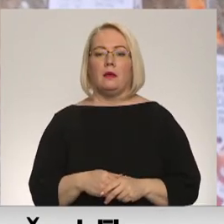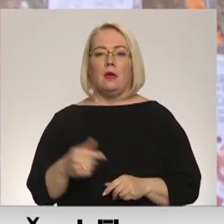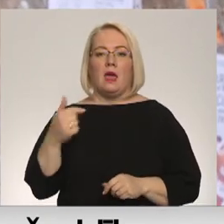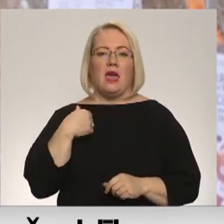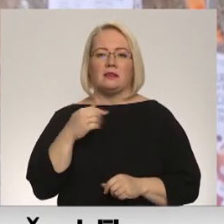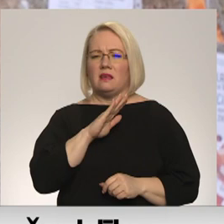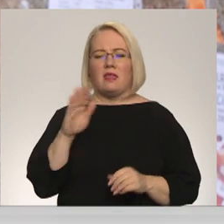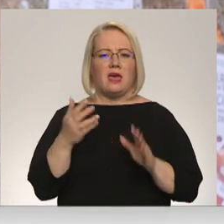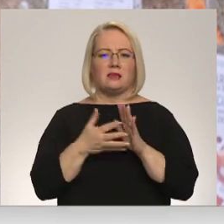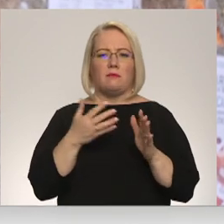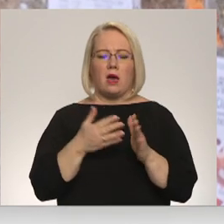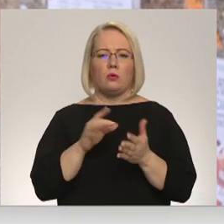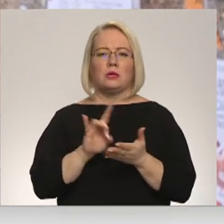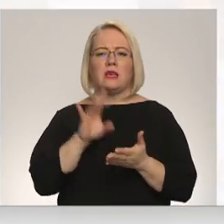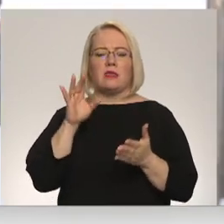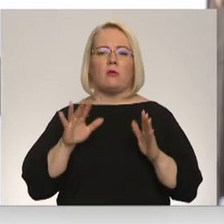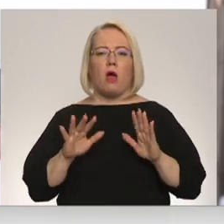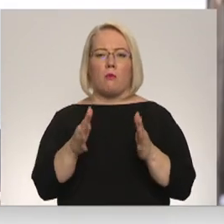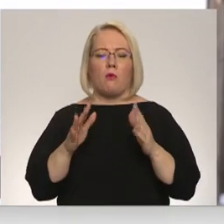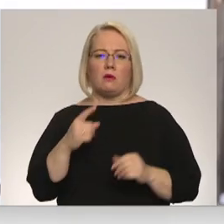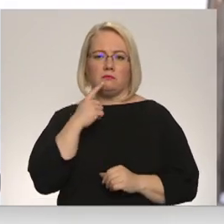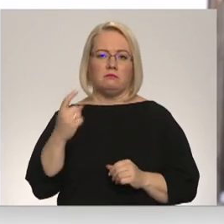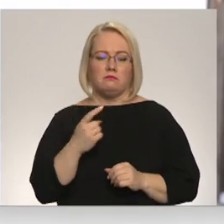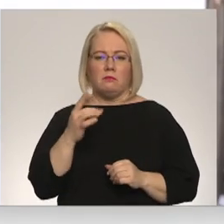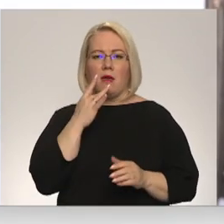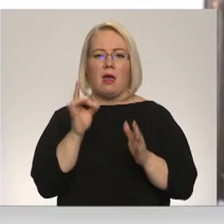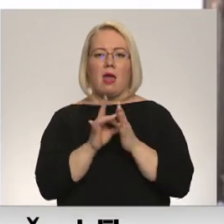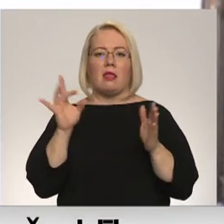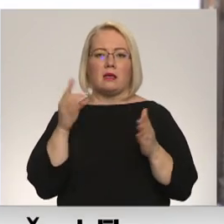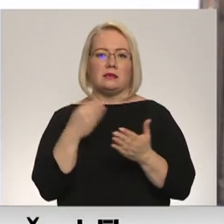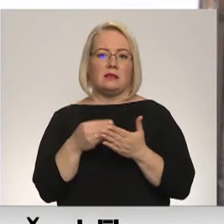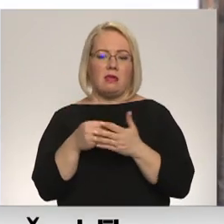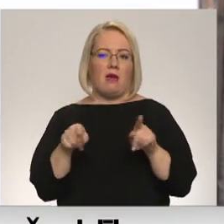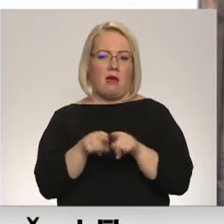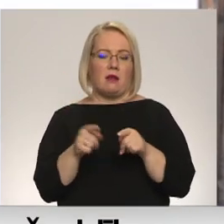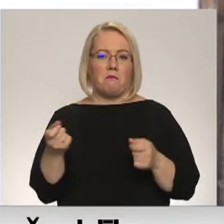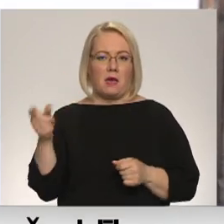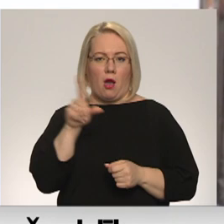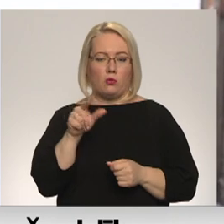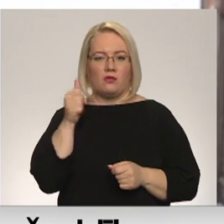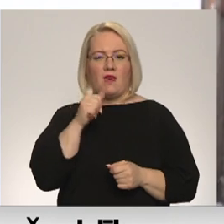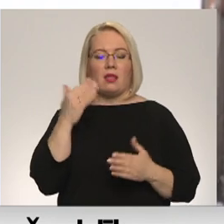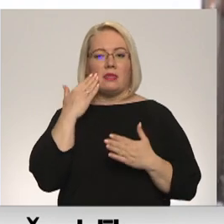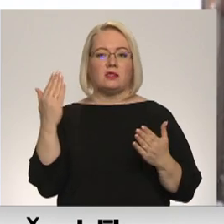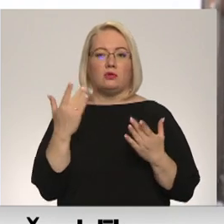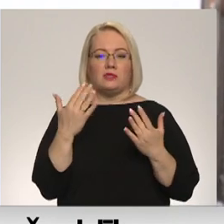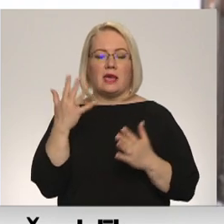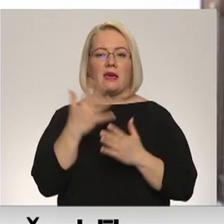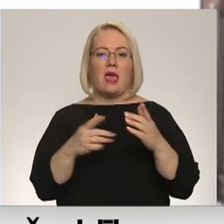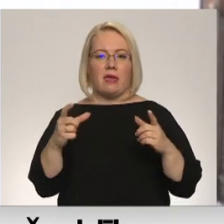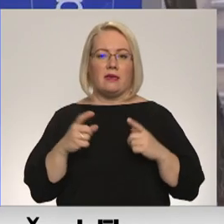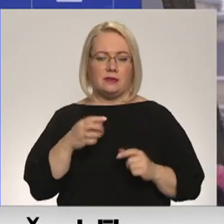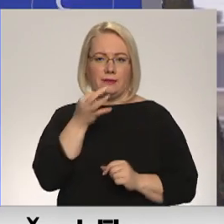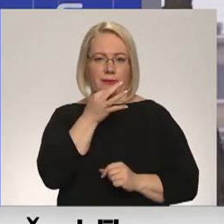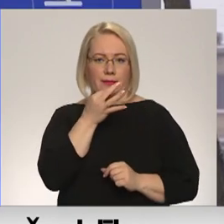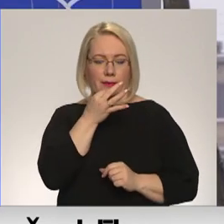Es neizmantoju centrālo apkuri, norūdos. Elektrības cenas taču arī pieaugušas. Vēl gan nezinu, par cik, reiķins vēl nav atnācis.